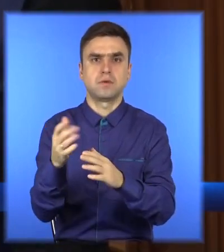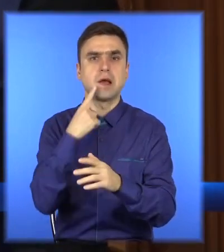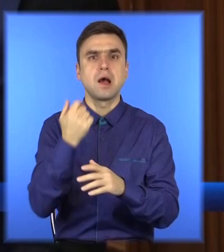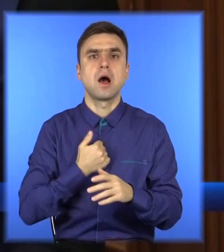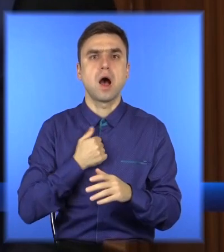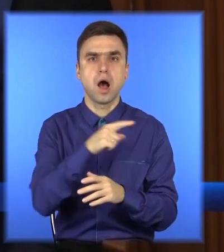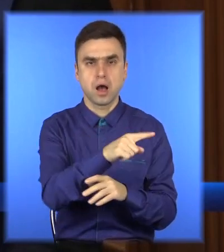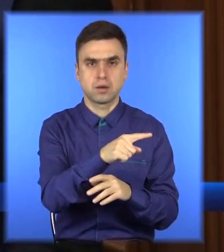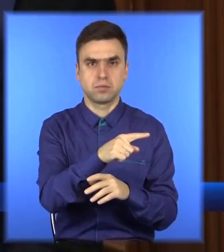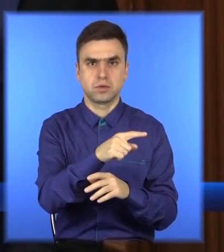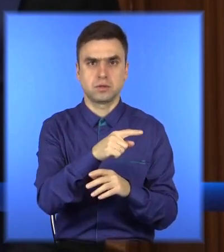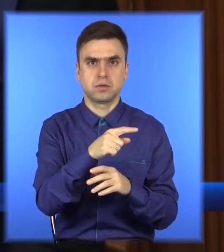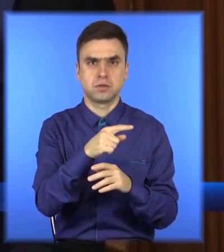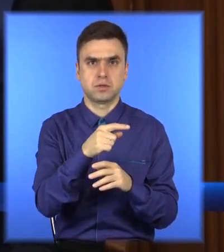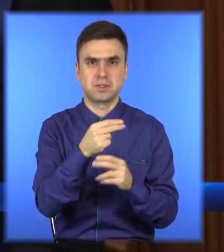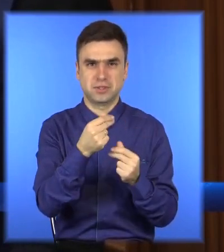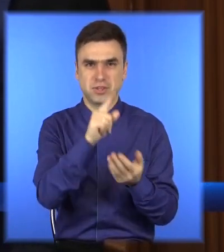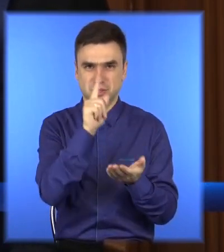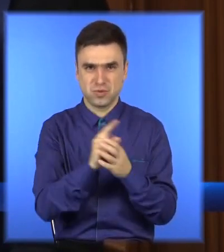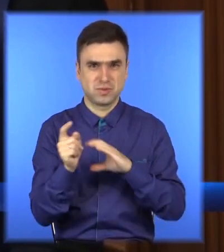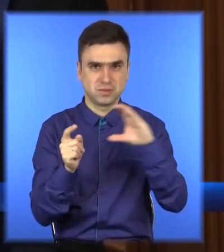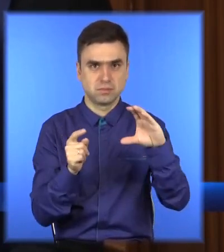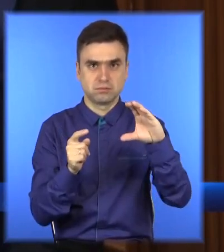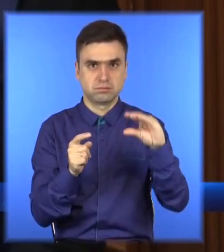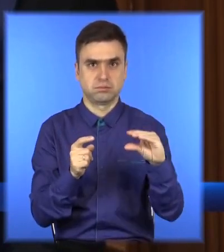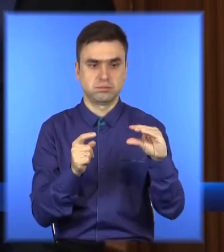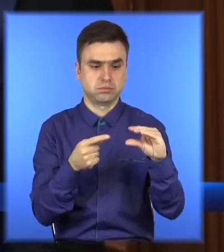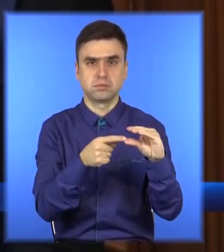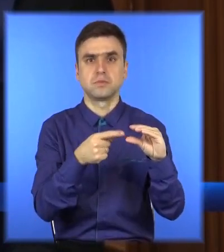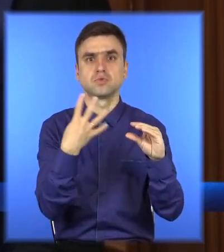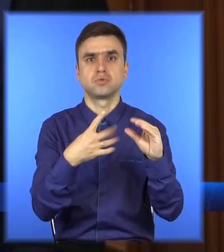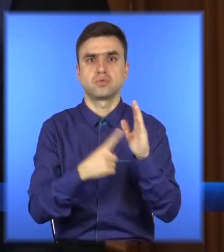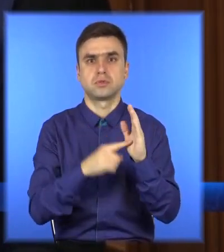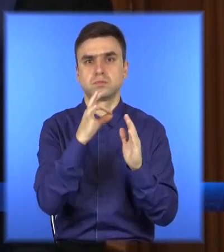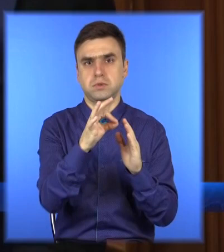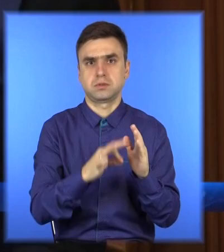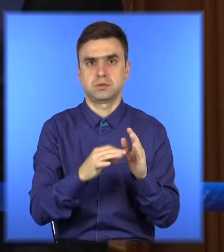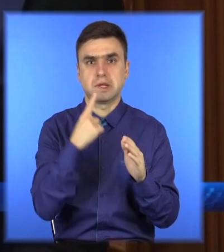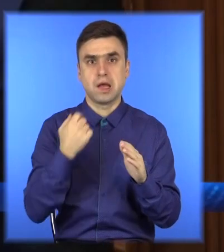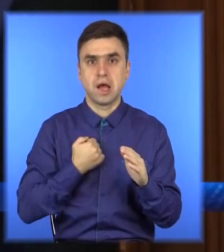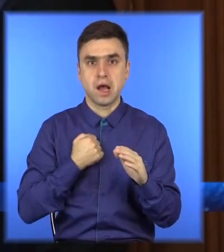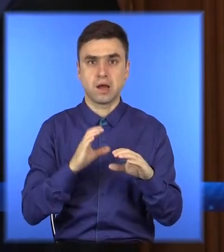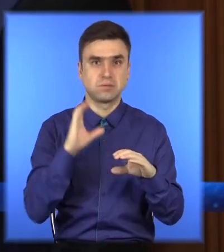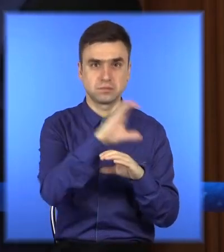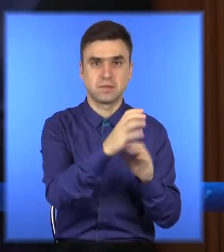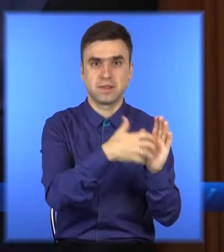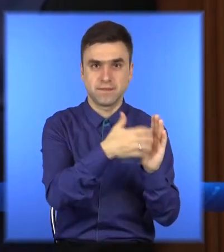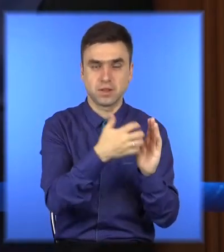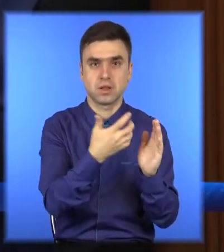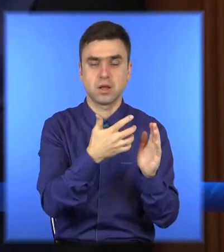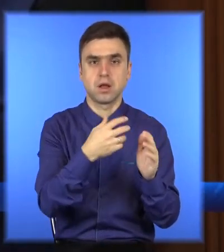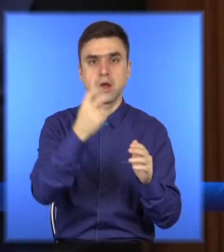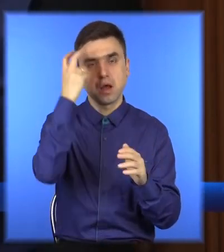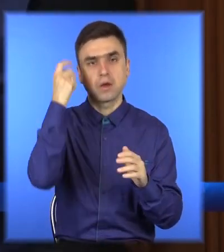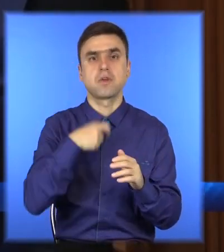профінансовані в цьому бюджеті лише на 46%. Тобто армія недофінансована, а уряд пропонує